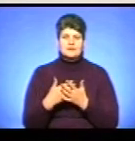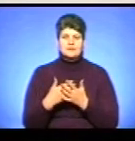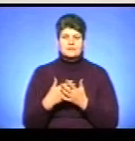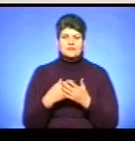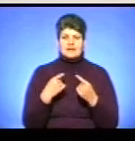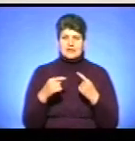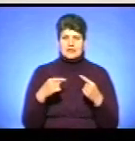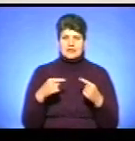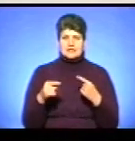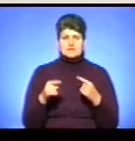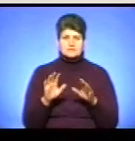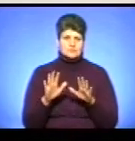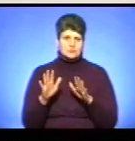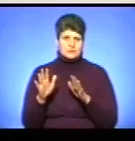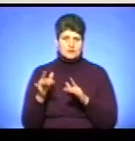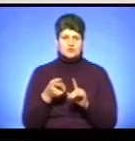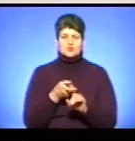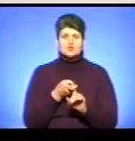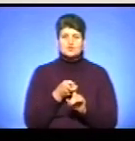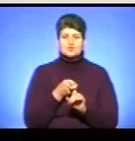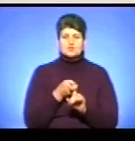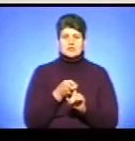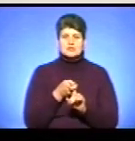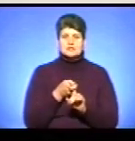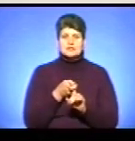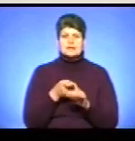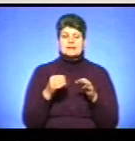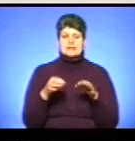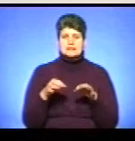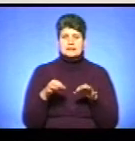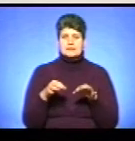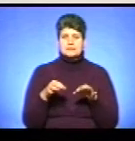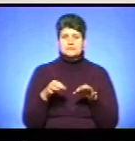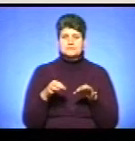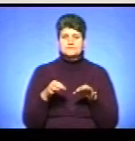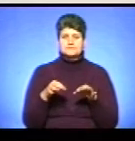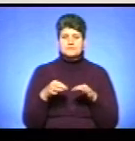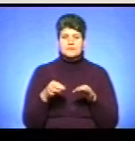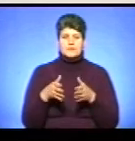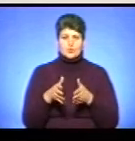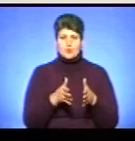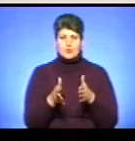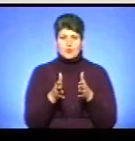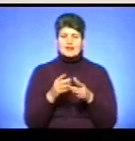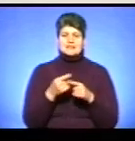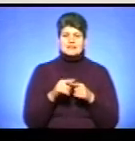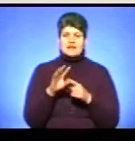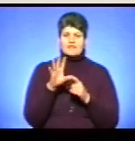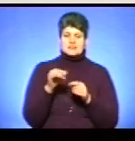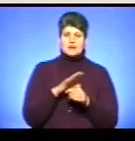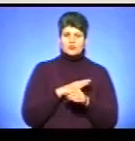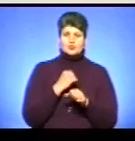інших моментів, що стосується дороги. Все це було